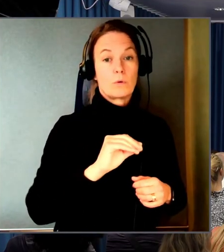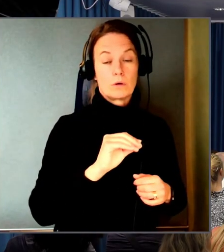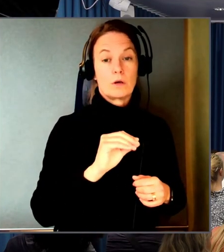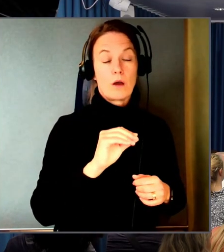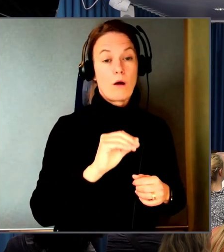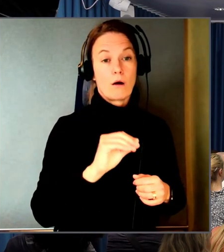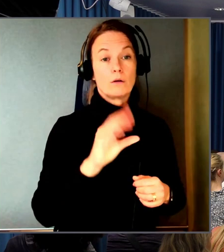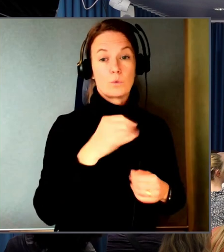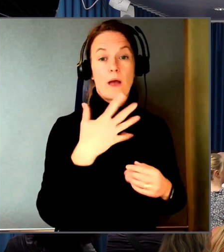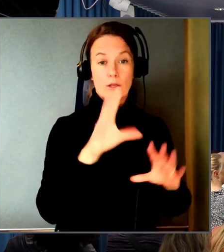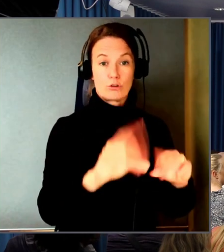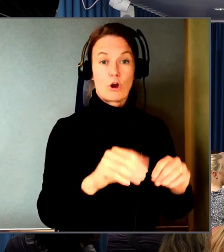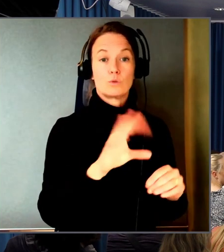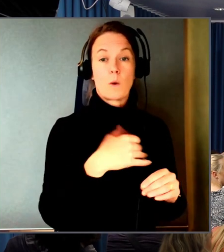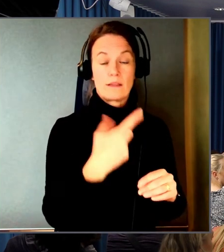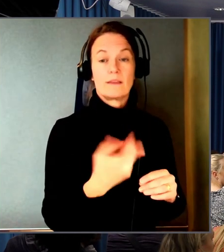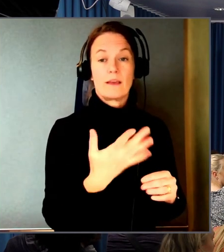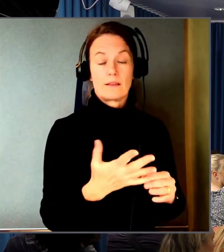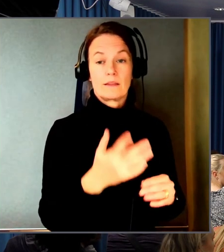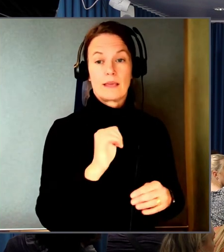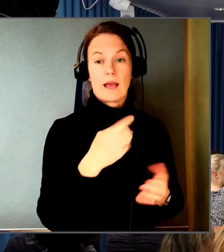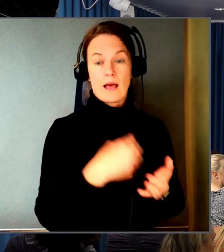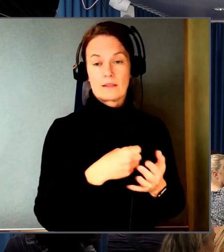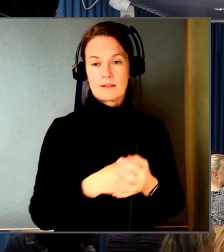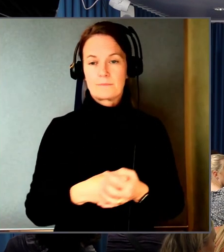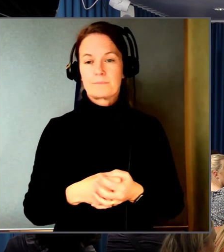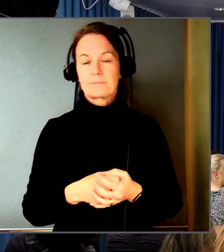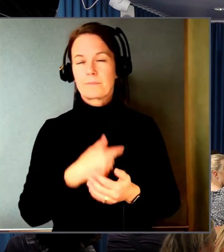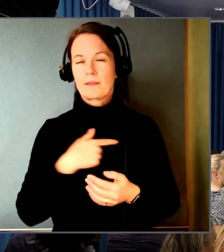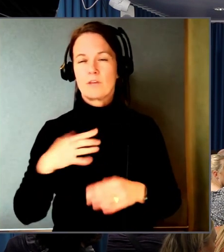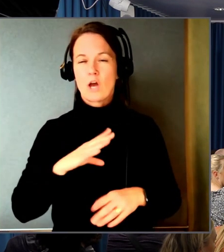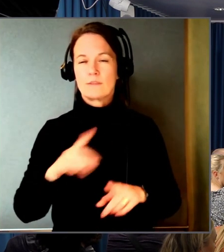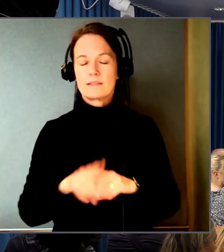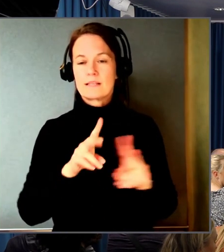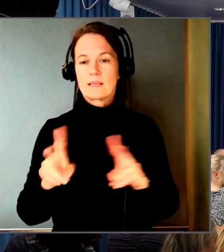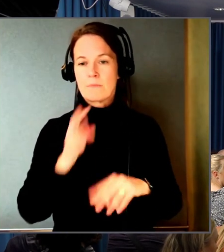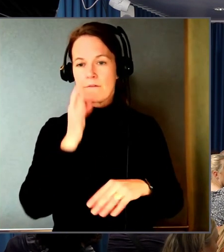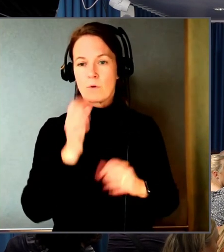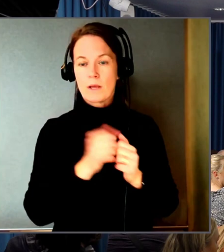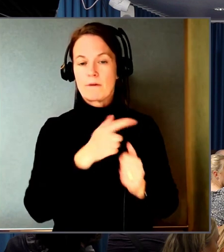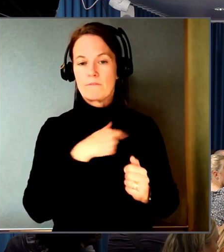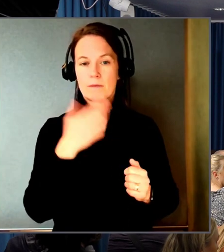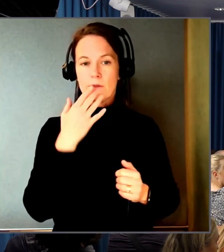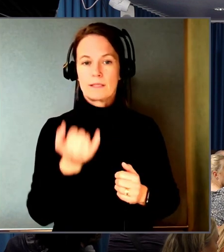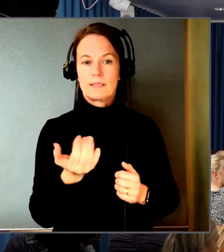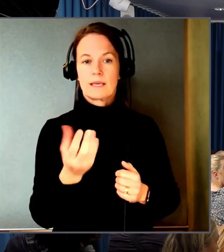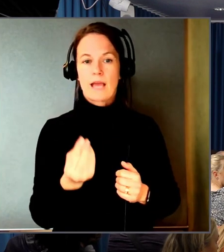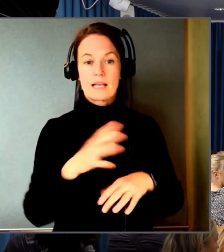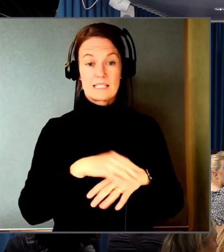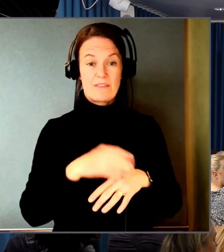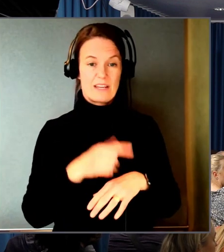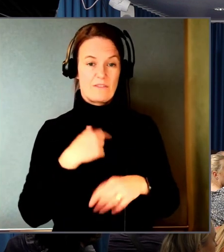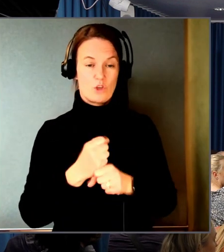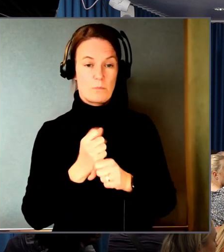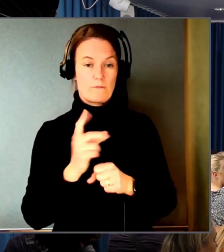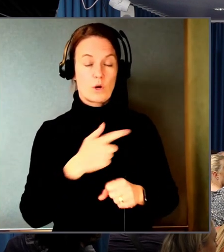Nästa. Vi hade en liknande. Men vi har pratat mycket. Ica Sverige jobbar vi för. Och vi har pratat mycket